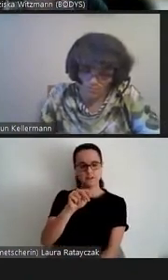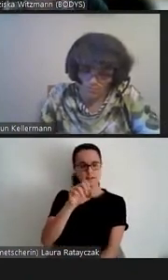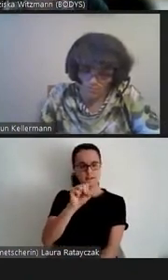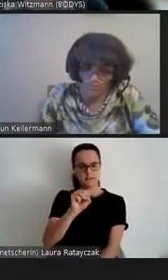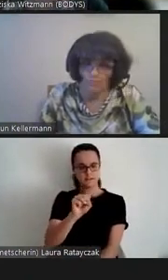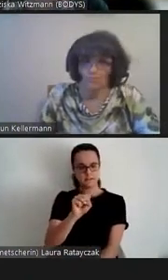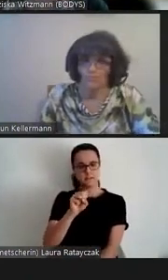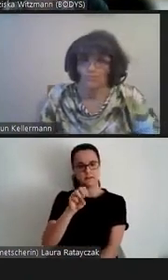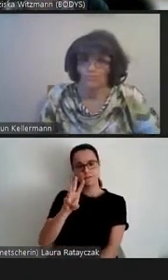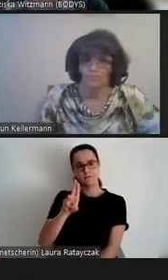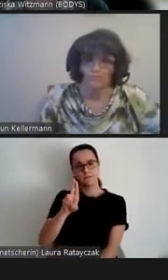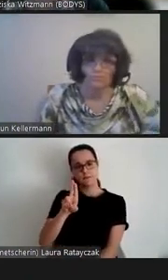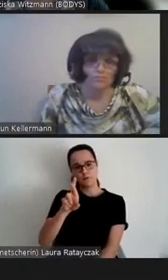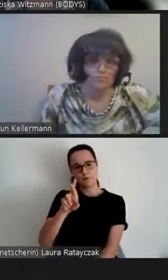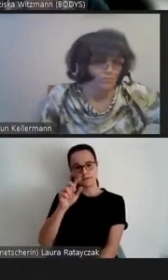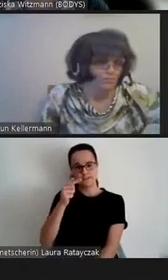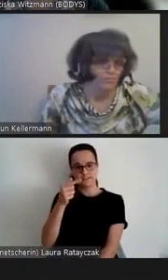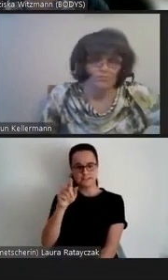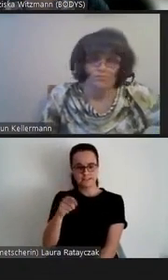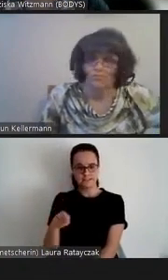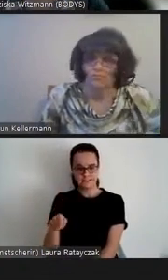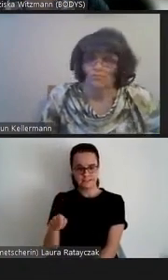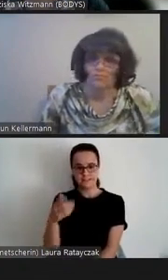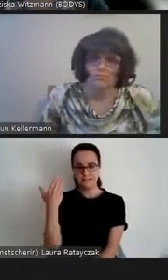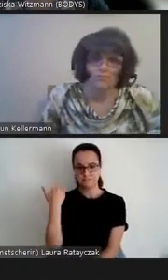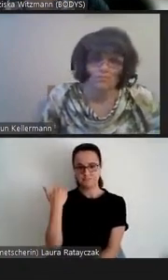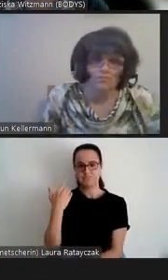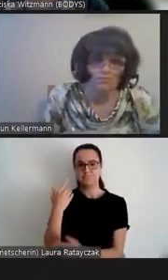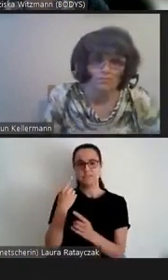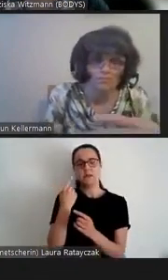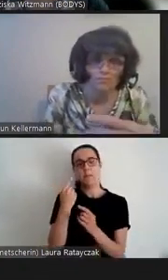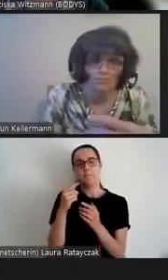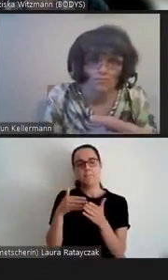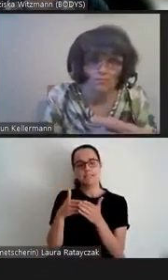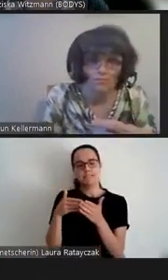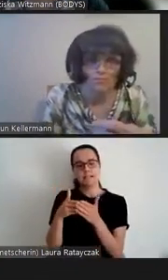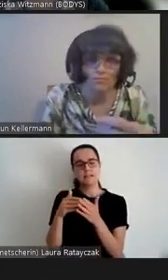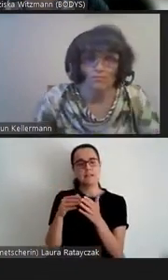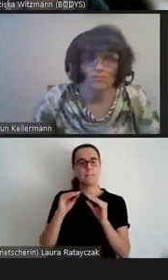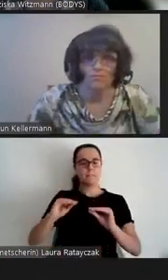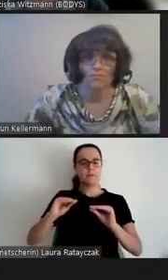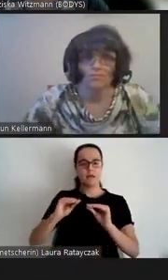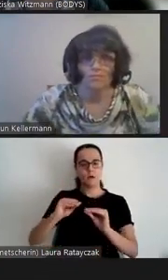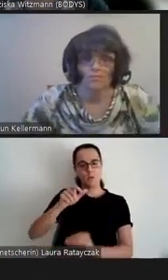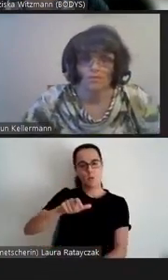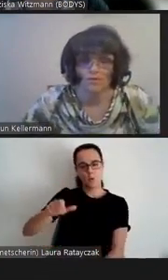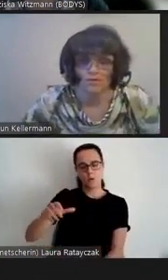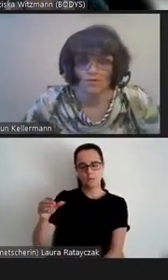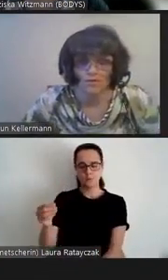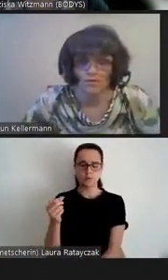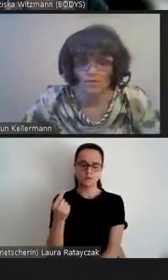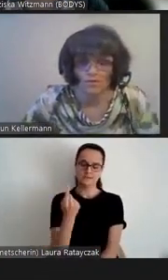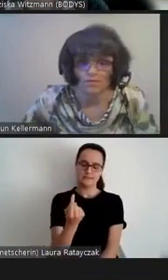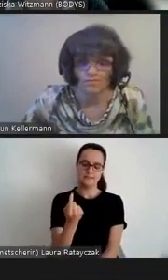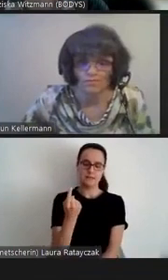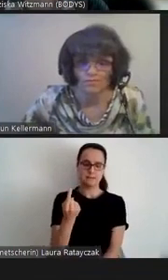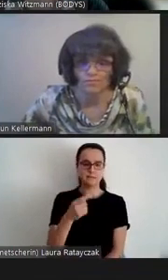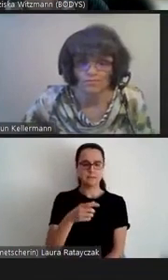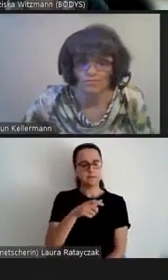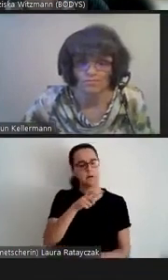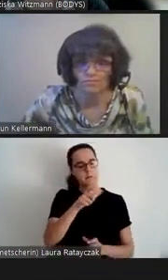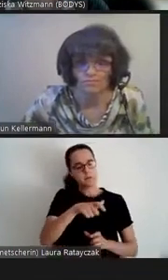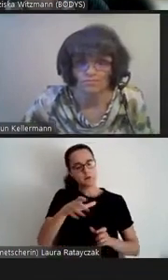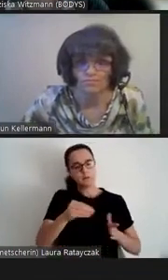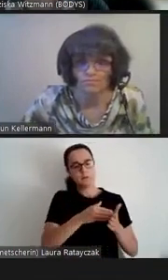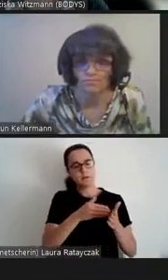Pädagoge gewesen, ein Behindertenpädagoge, der mit Menschen mit Behinderung gearbeitet